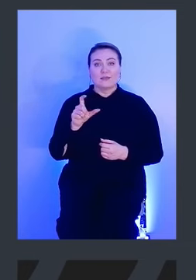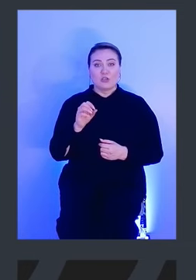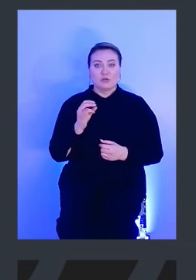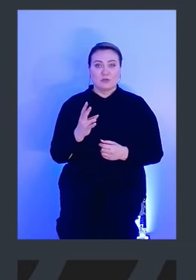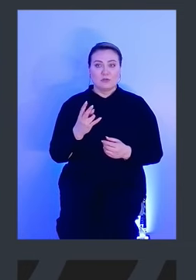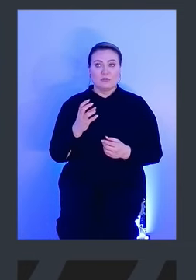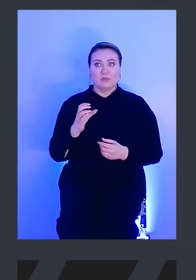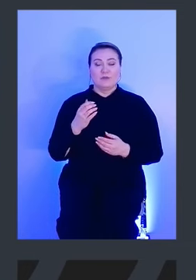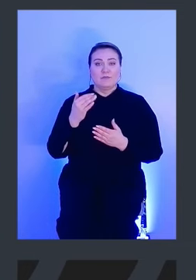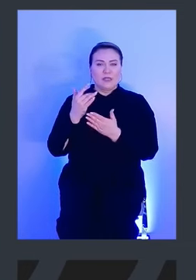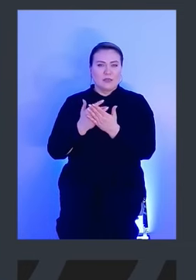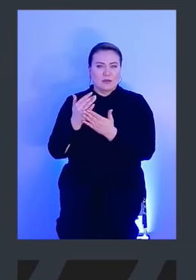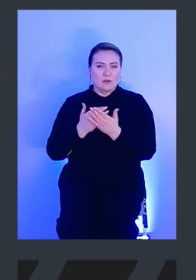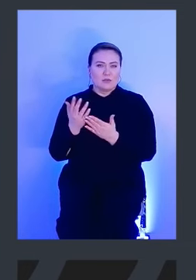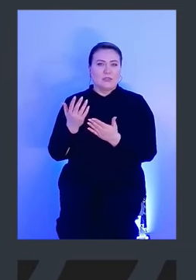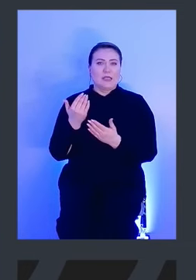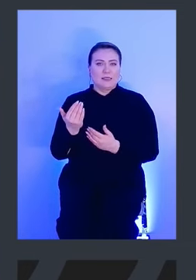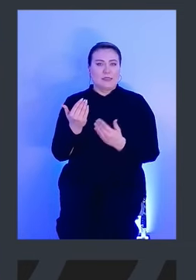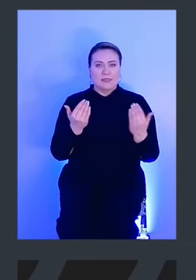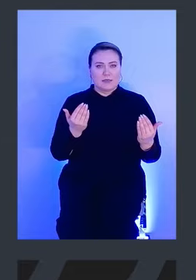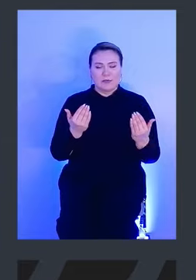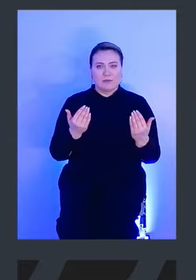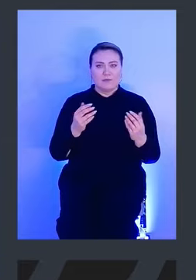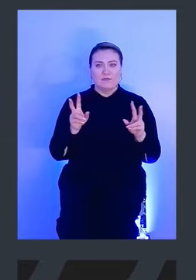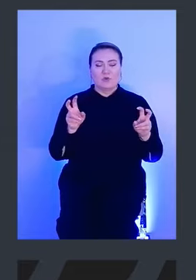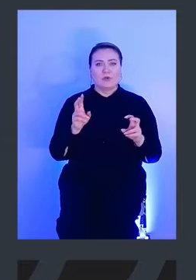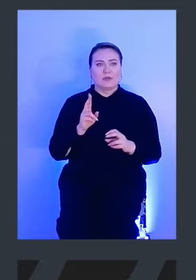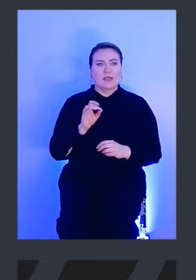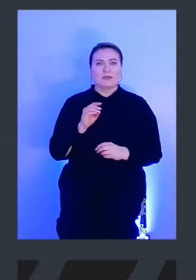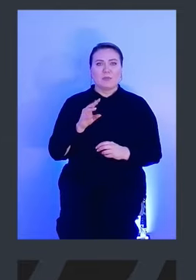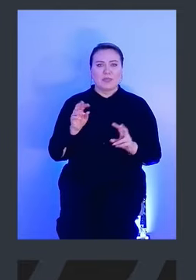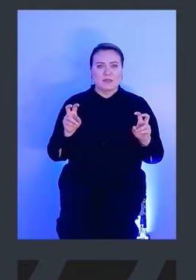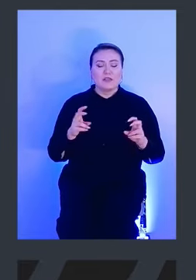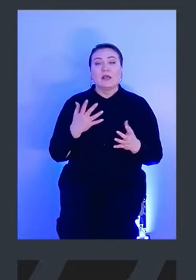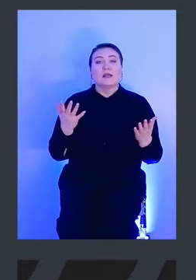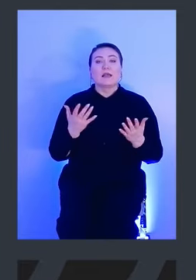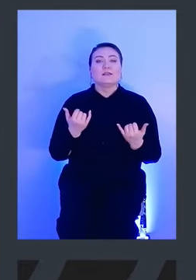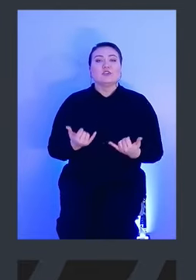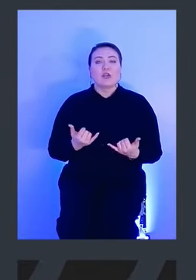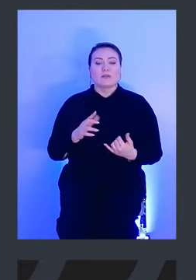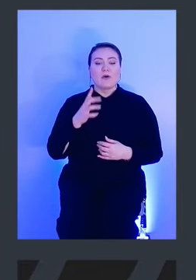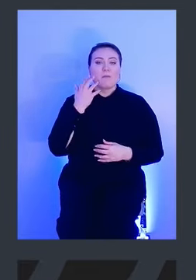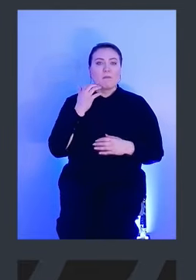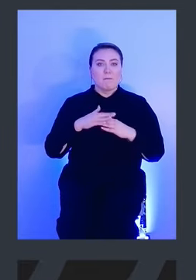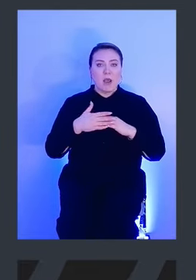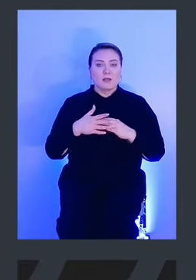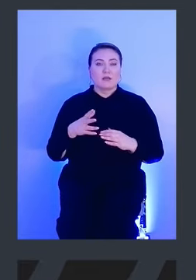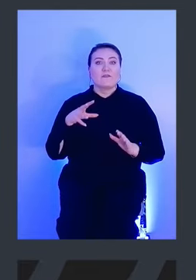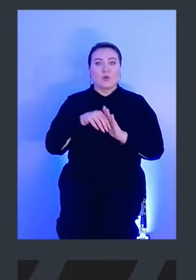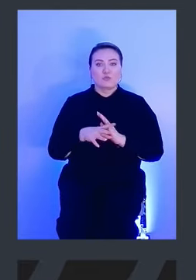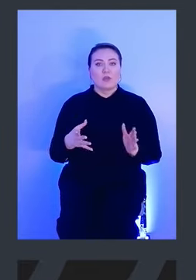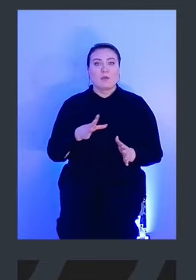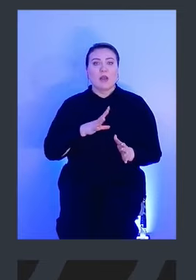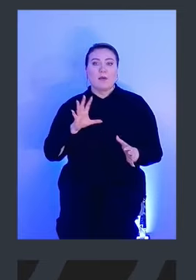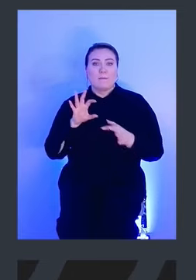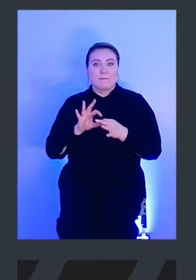то есть кексты их, system extensions, kernel extensions, все кекстами называются. Какие сейчас в Mac включены, какие были